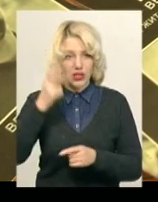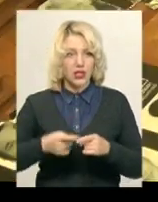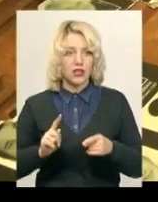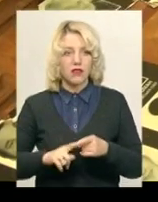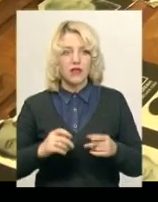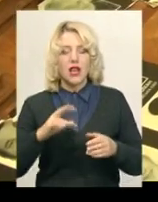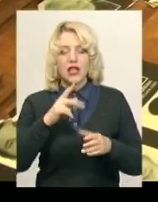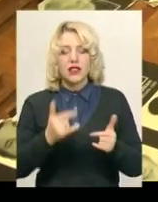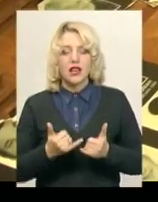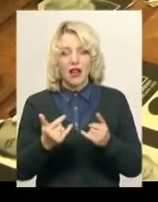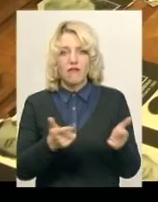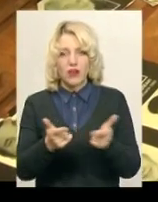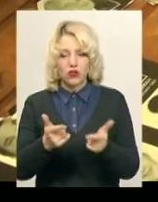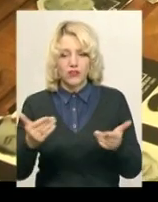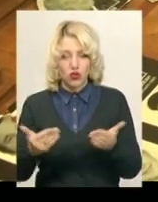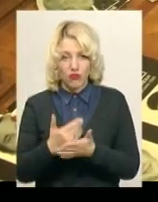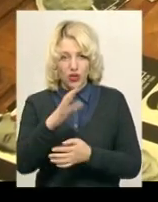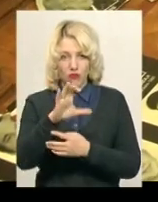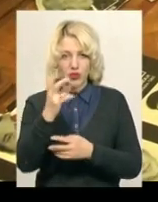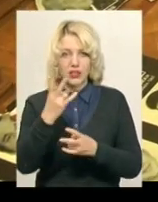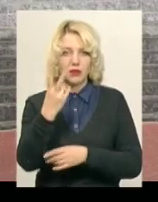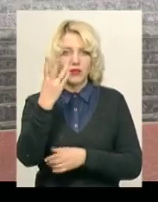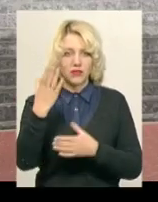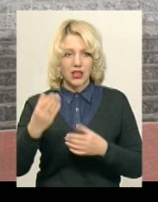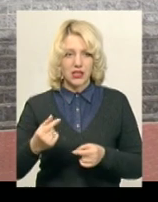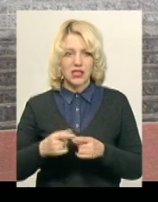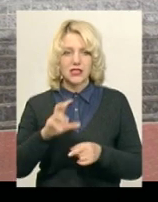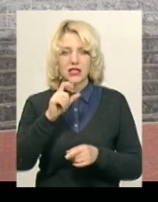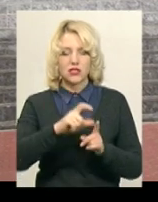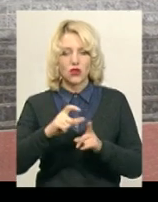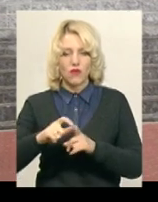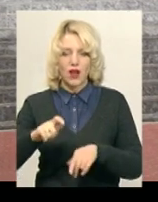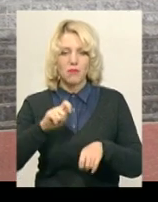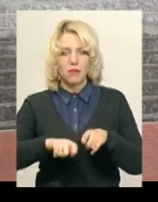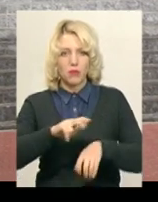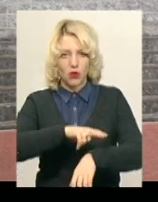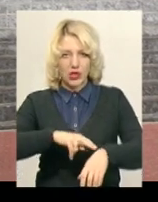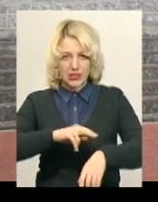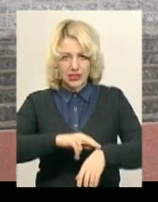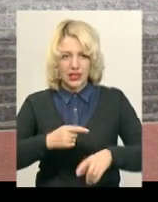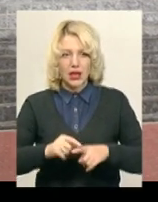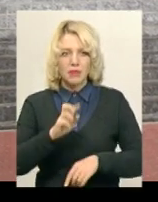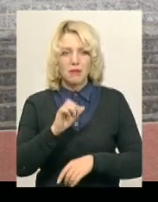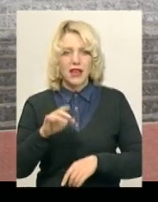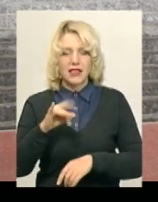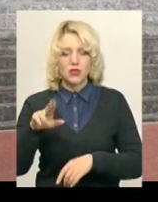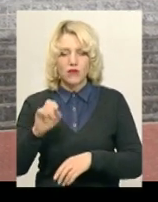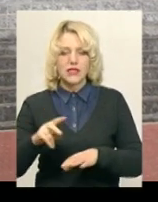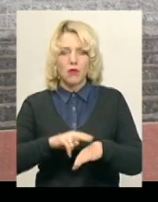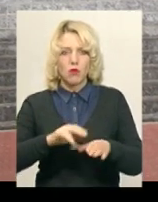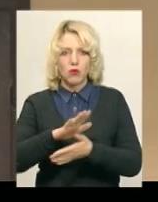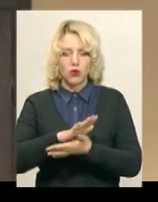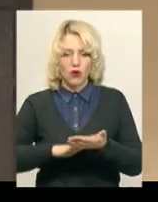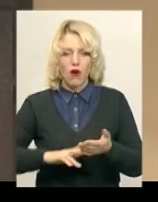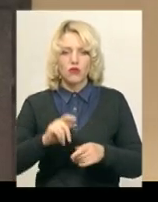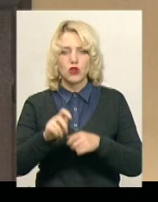світлин піде два дні. За словами старшого інспектора сектору моніторингу Хмельницького міського відділу поліції Людмили Борестовської, поліція продовжує